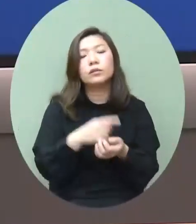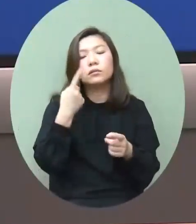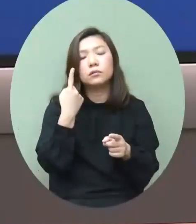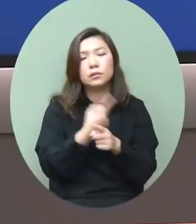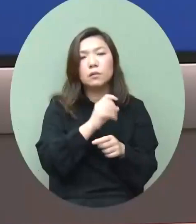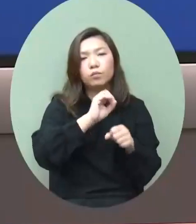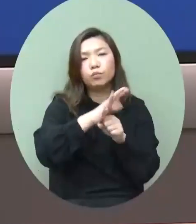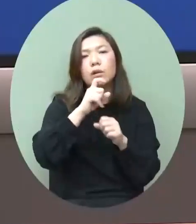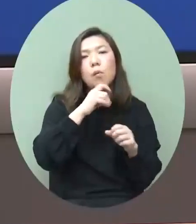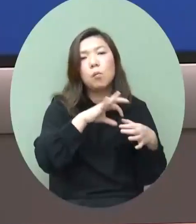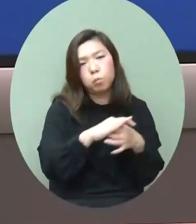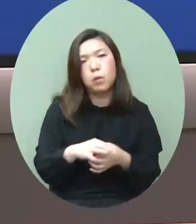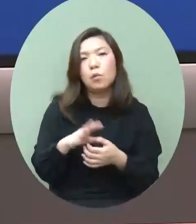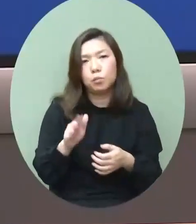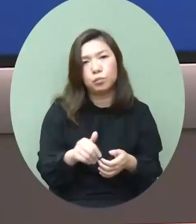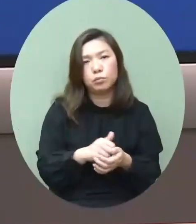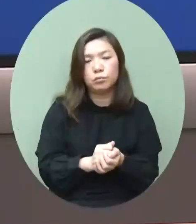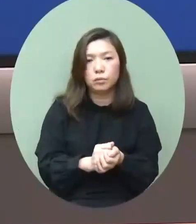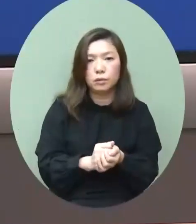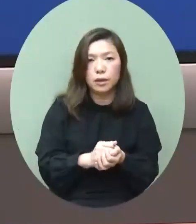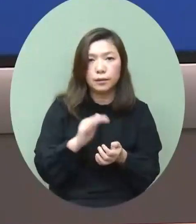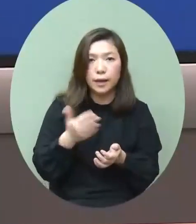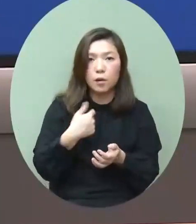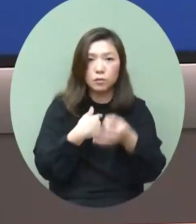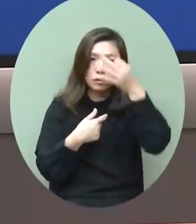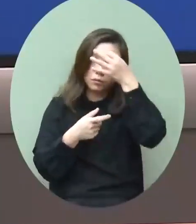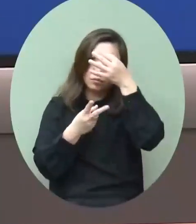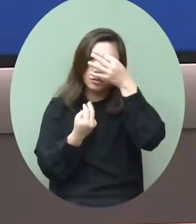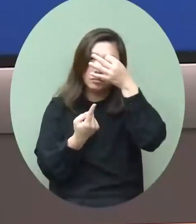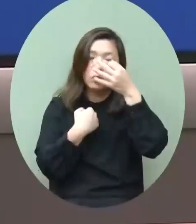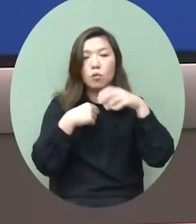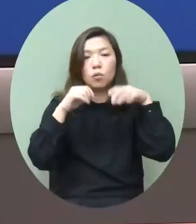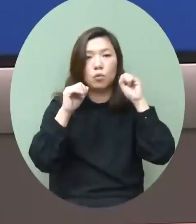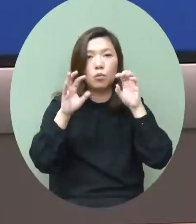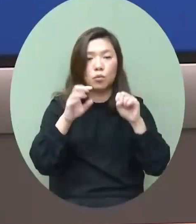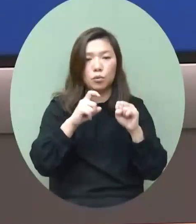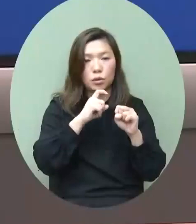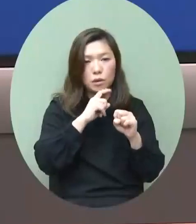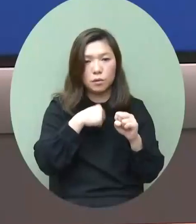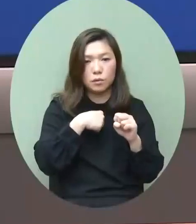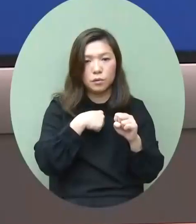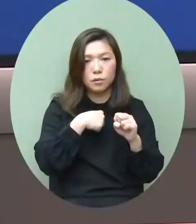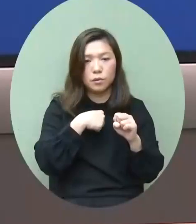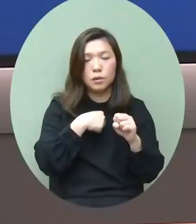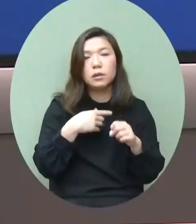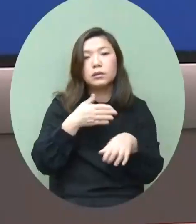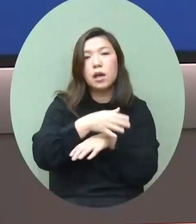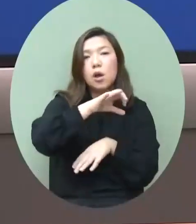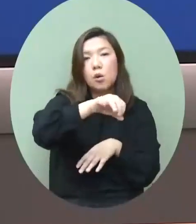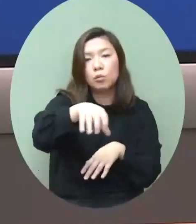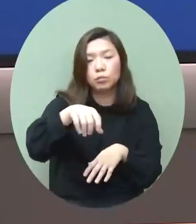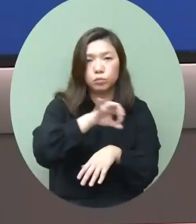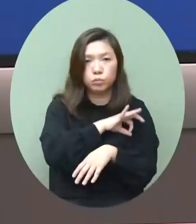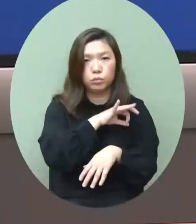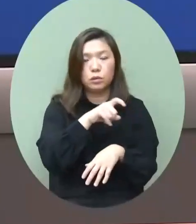跟疫情相關但是我在3月21日其實都已經給了一個現在社會上都是認同